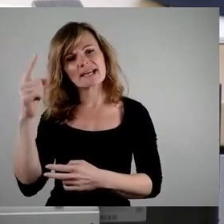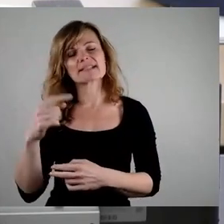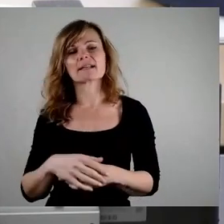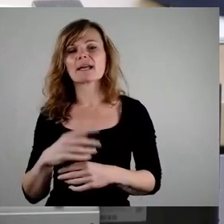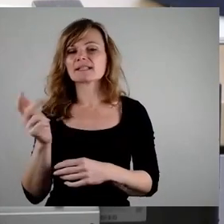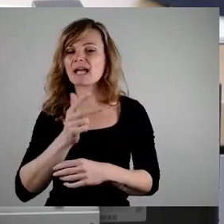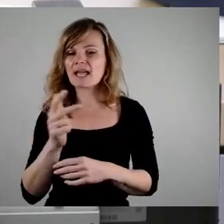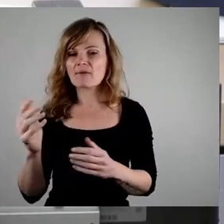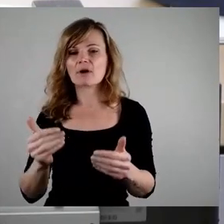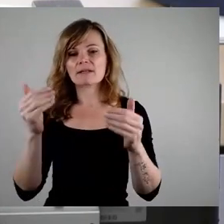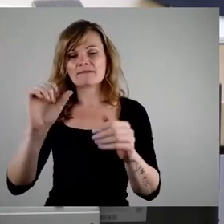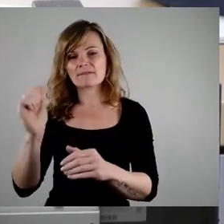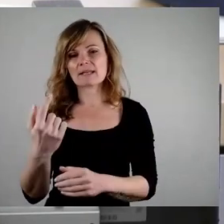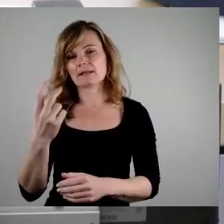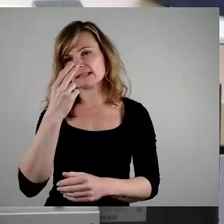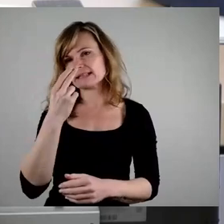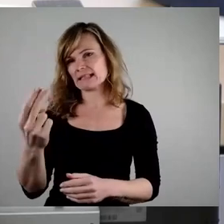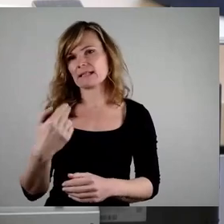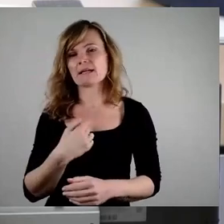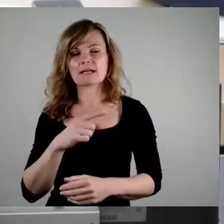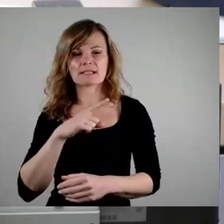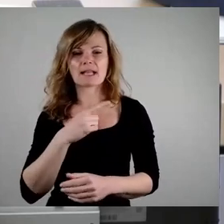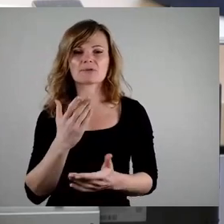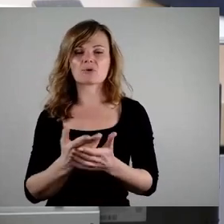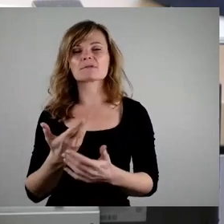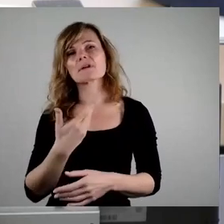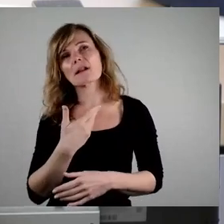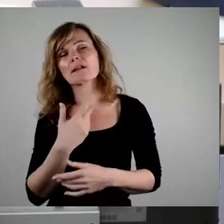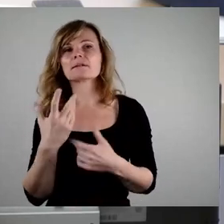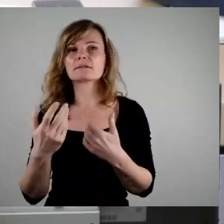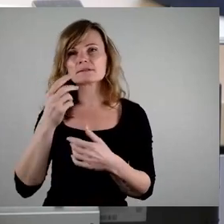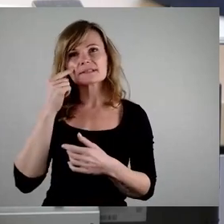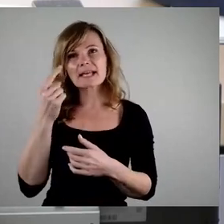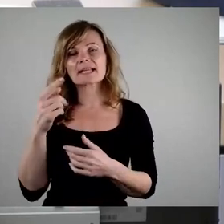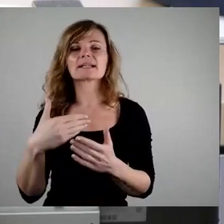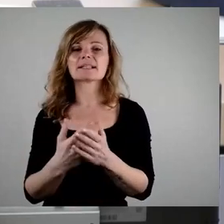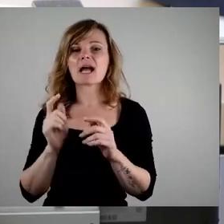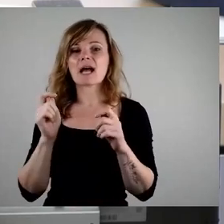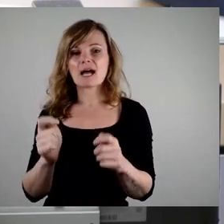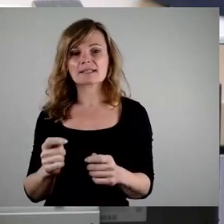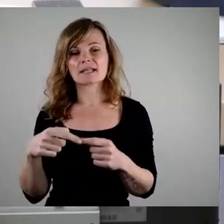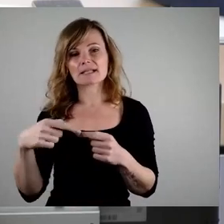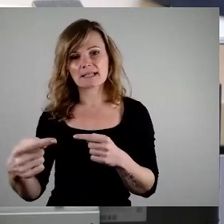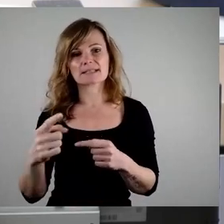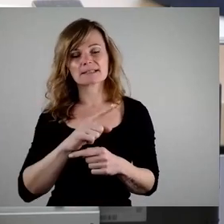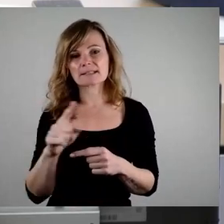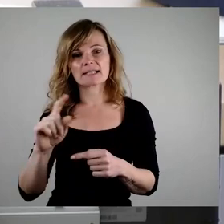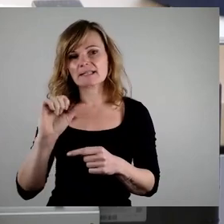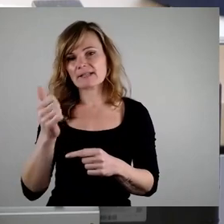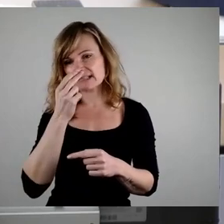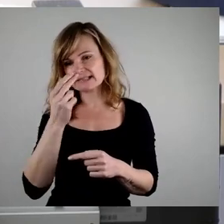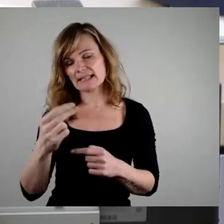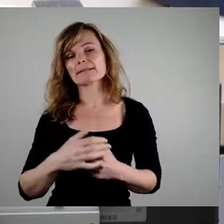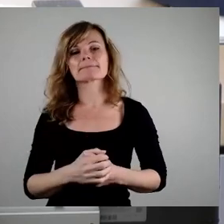wieder. Ich habe schon fast so ein bisschen Wehmut daran zu denken, dass wir den Antrag jetzt nicht mehr wiedersehen werden.